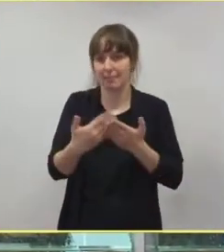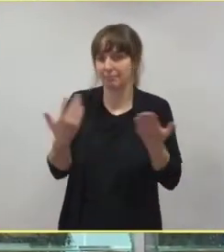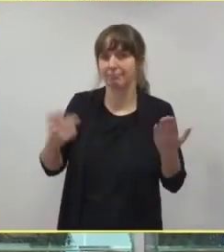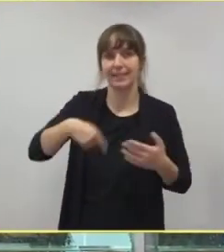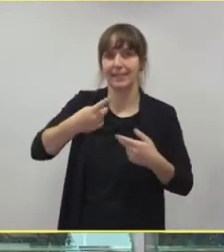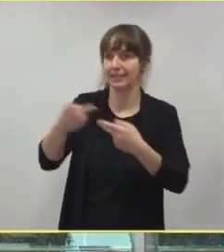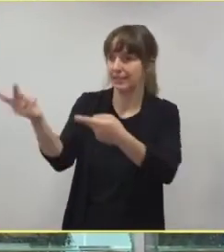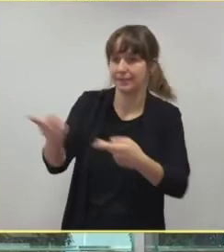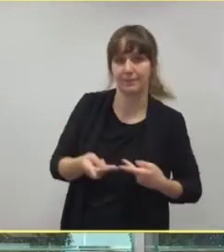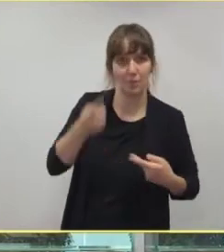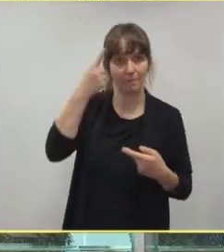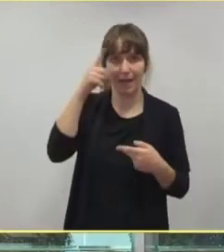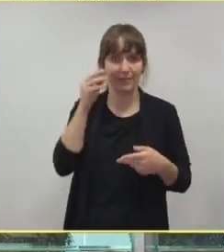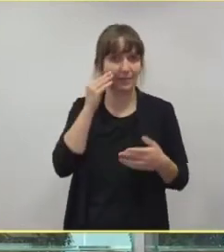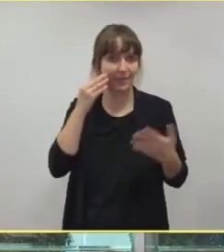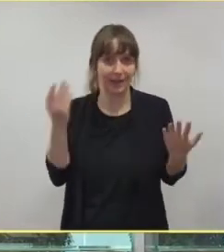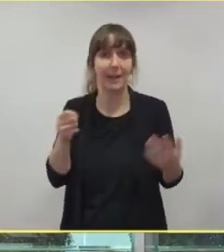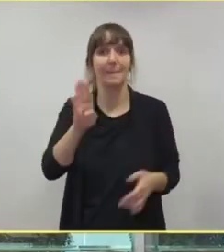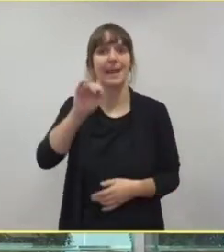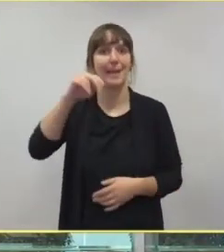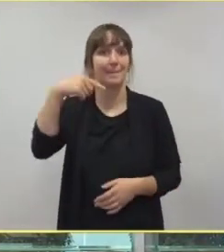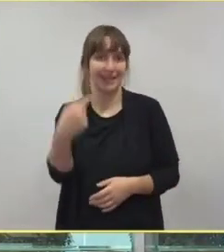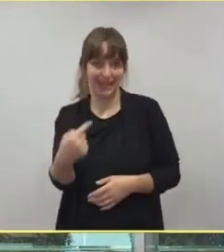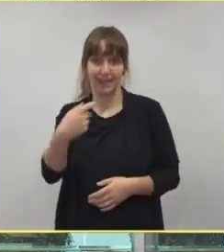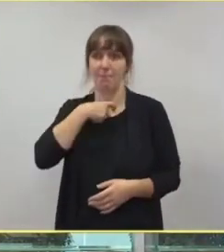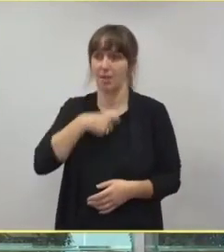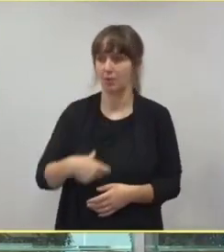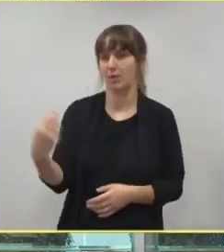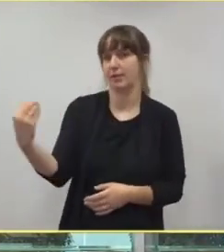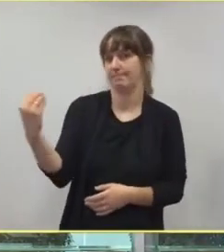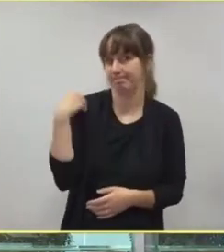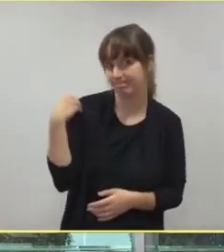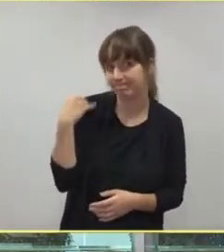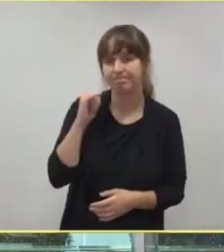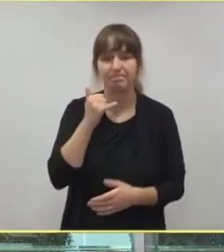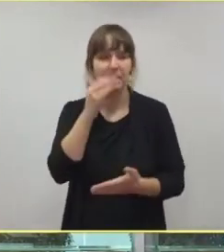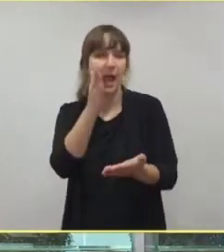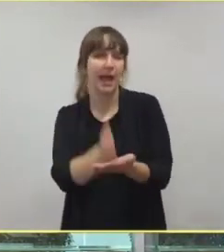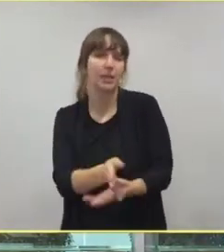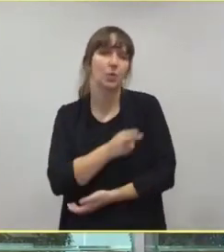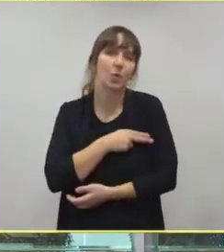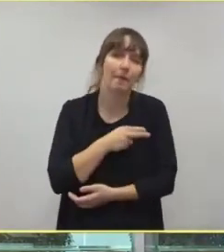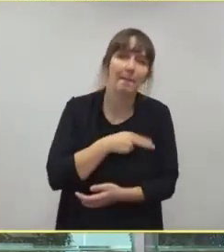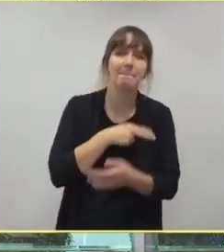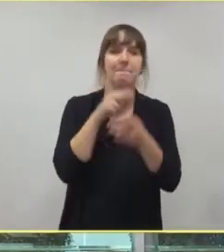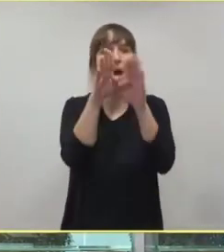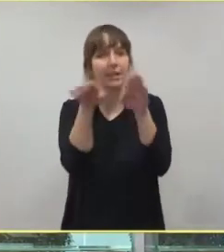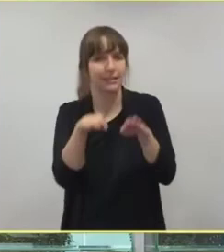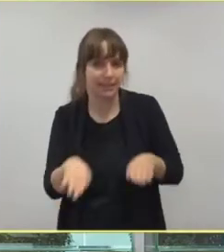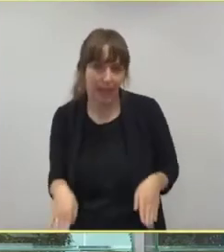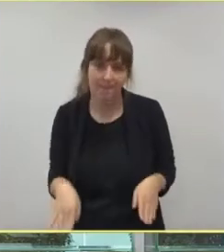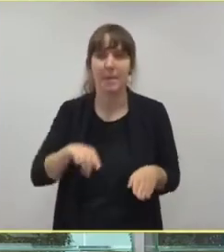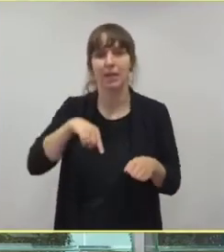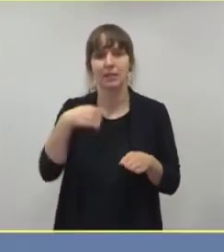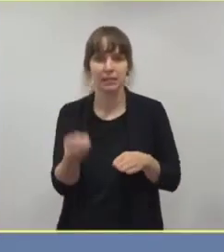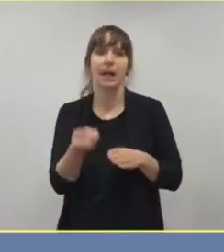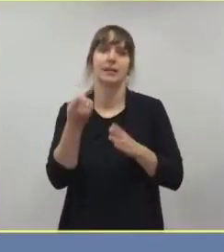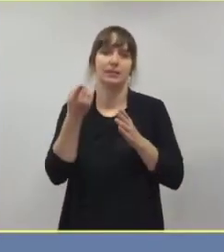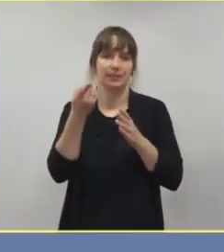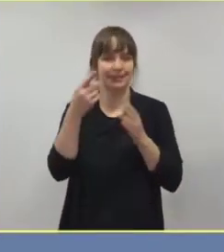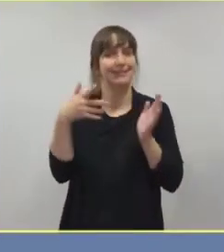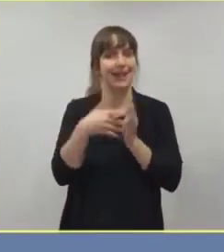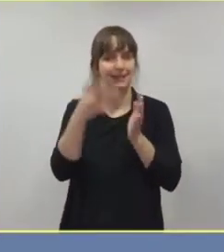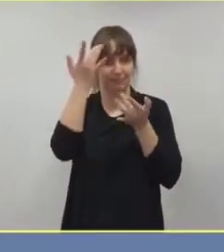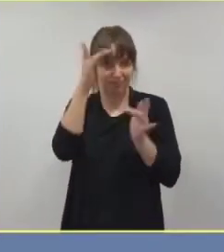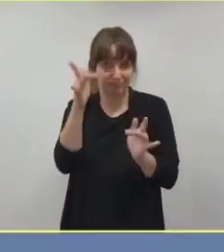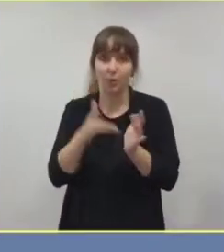Lieferungen kommen. Das BMG hat mir dann persönlich mitgeteilt, ja Ende November, Dezember, da werden dann genügend millionenfach die verschiedenen zugelassenen Teste, das sind